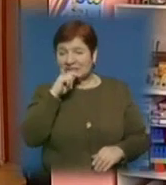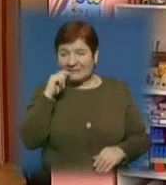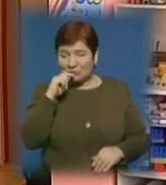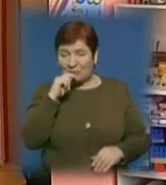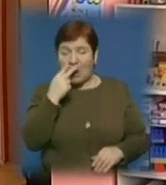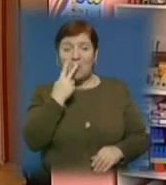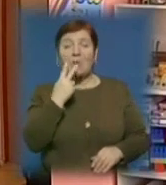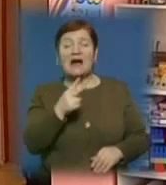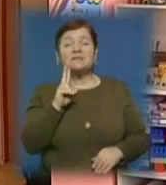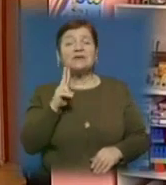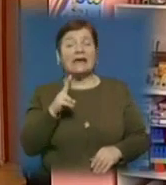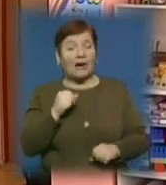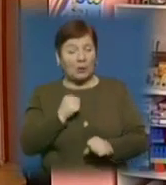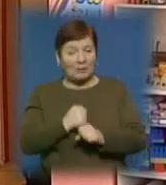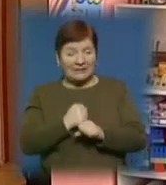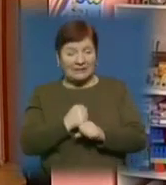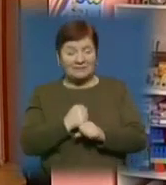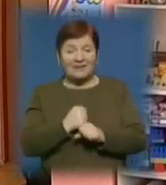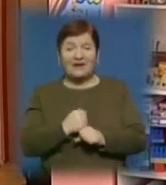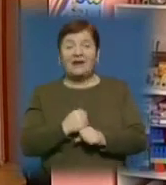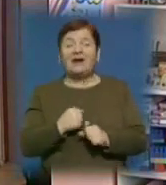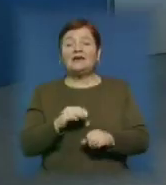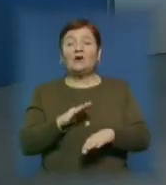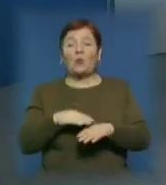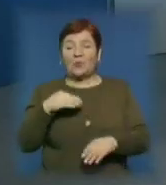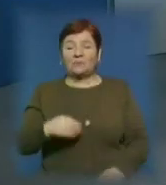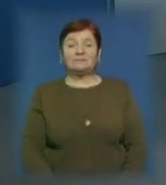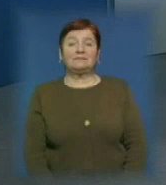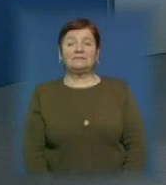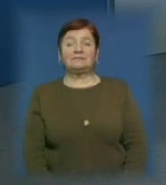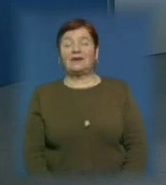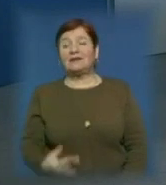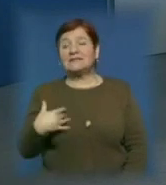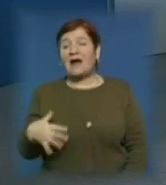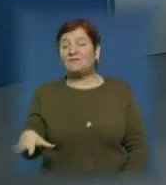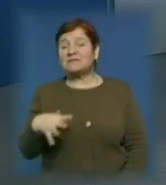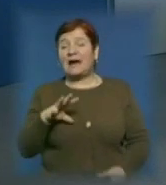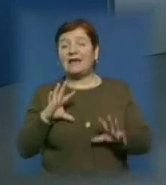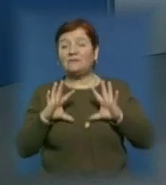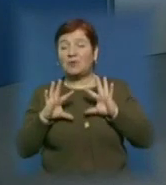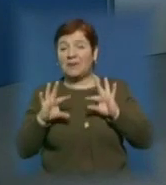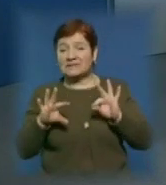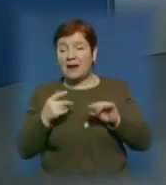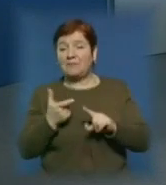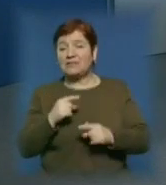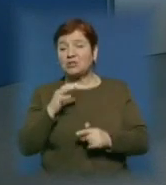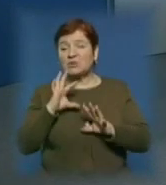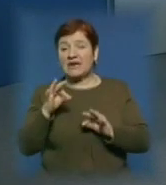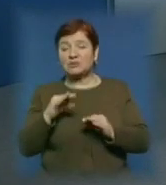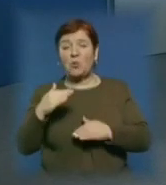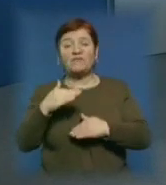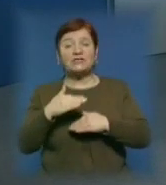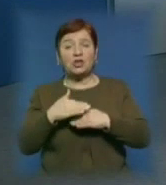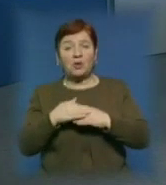показуємо їм, як це робити, виставляємо їм руки. Наразі це вся інформація. Більше розкажемо і покажемо у